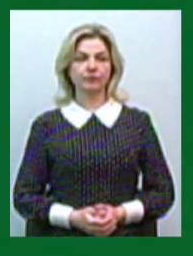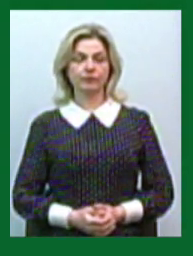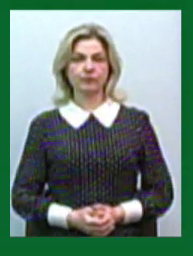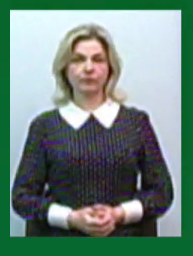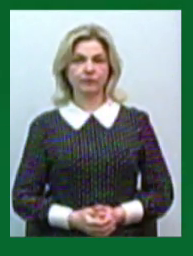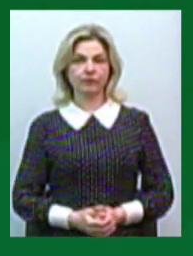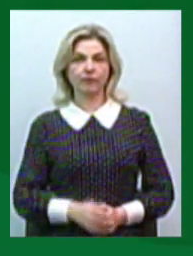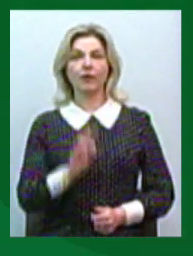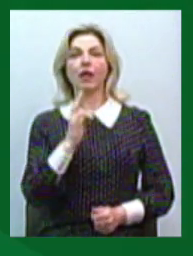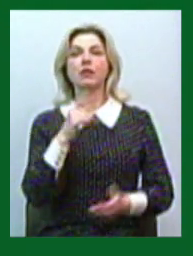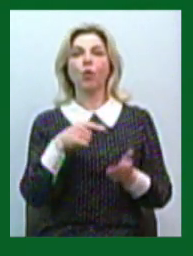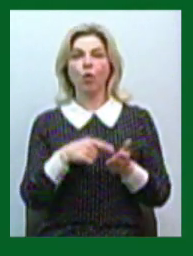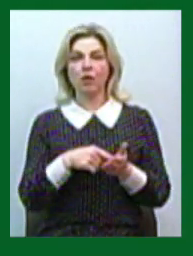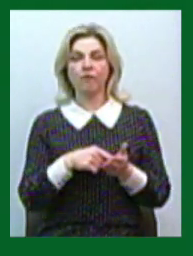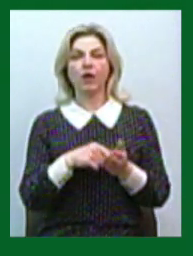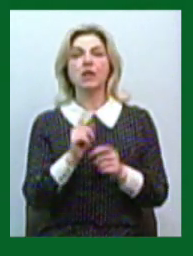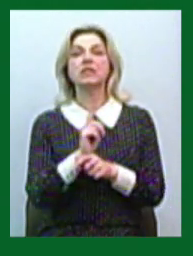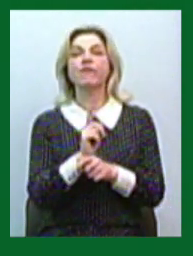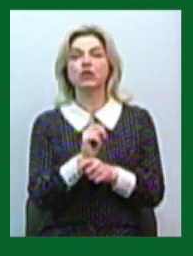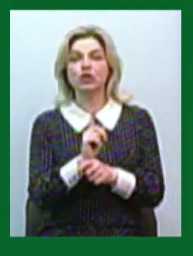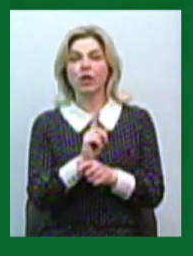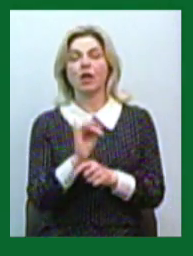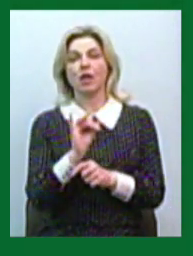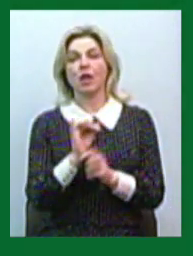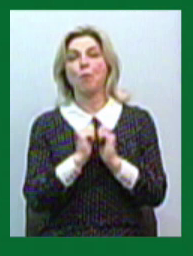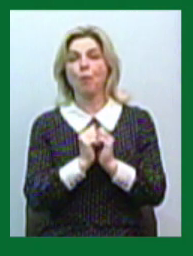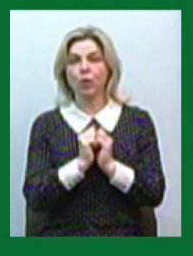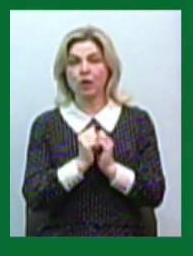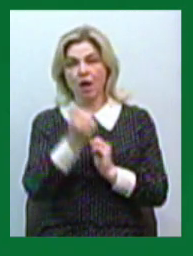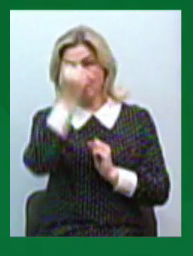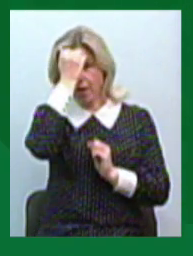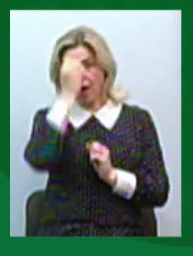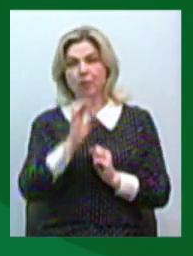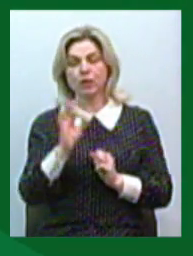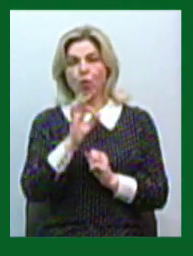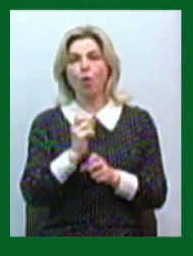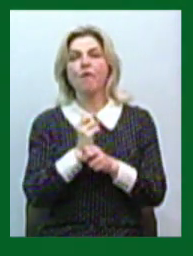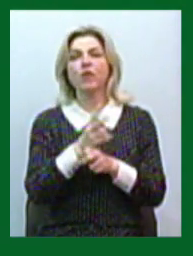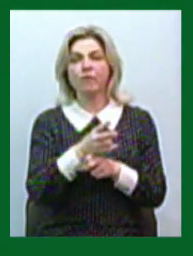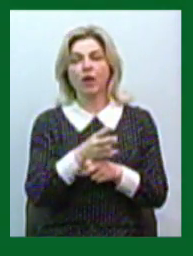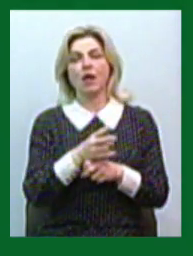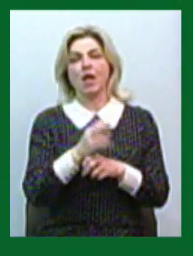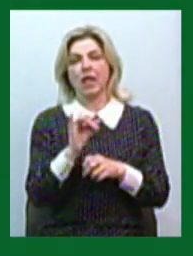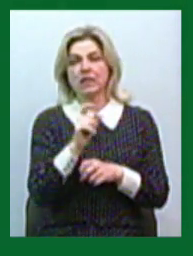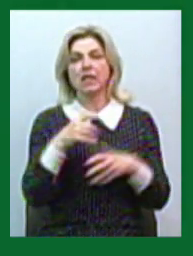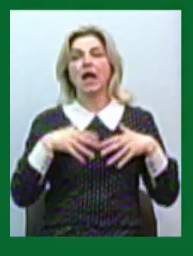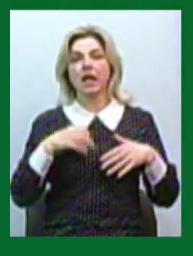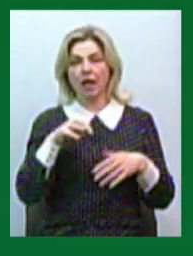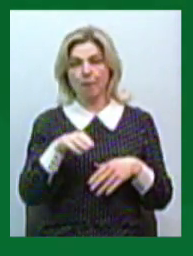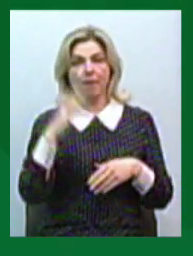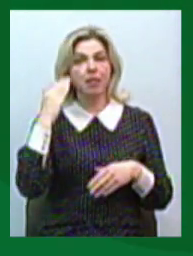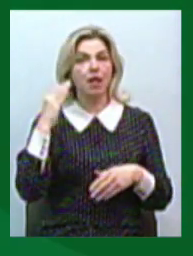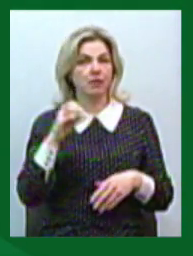В Миколаїві запалили свічки та помолилися в пам'ять про депортованих та загиблих кримських татар.